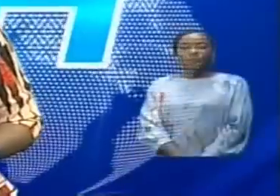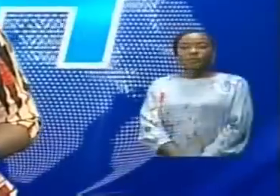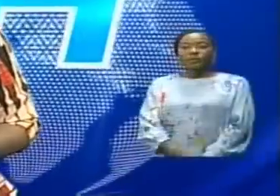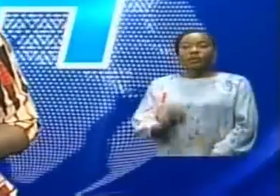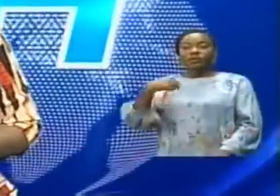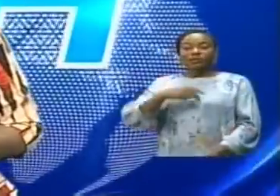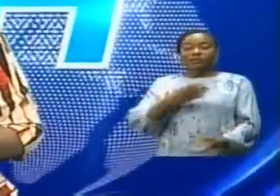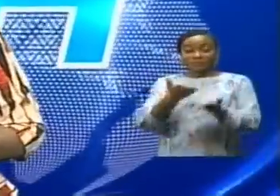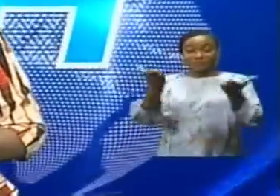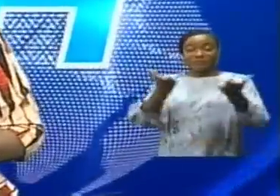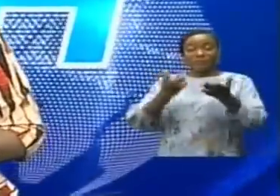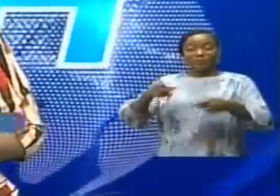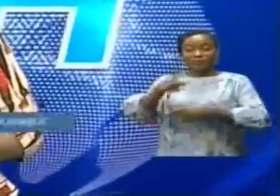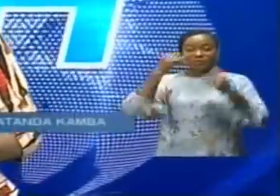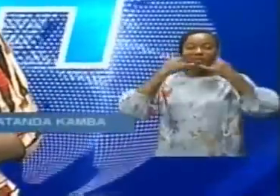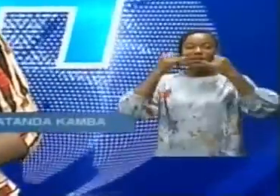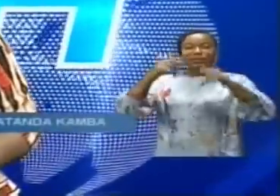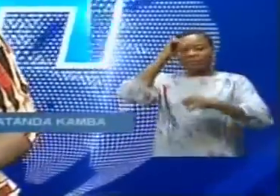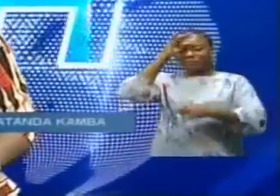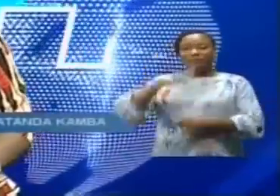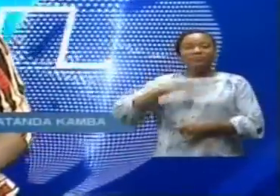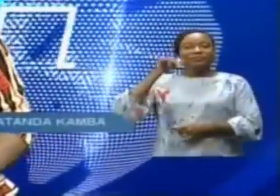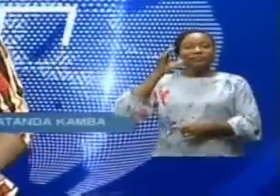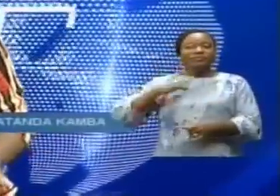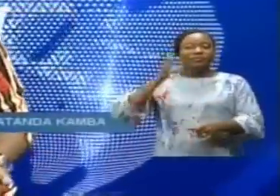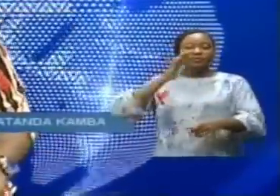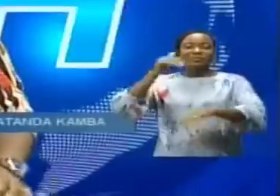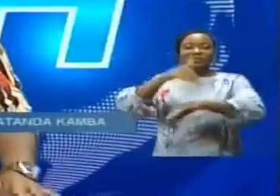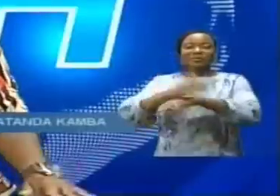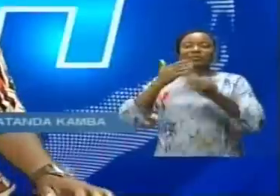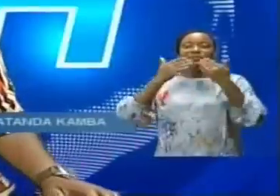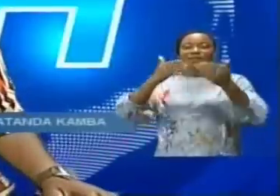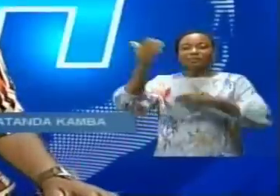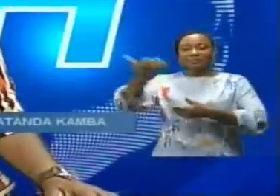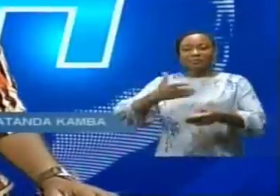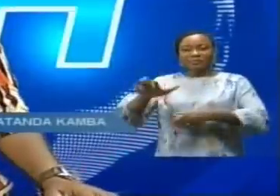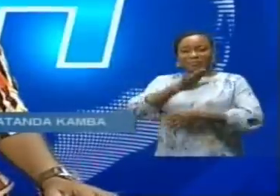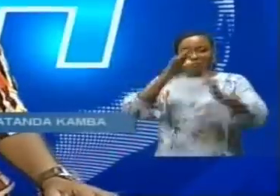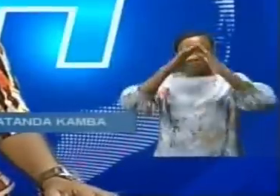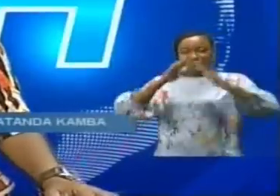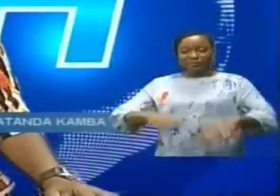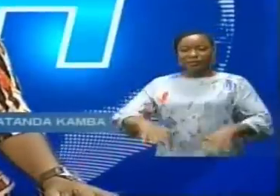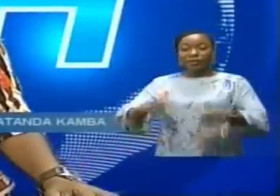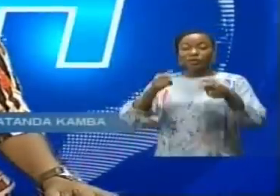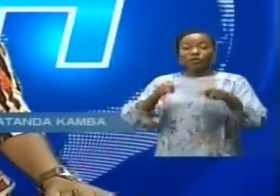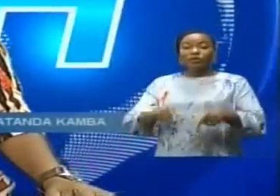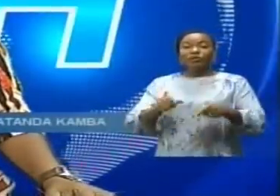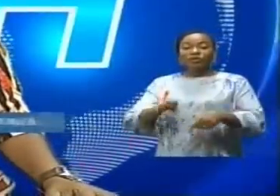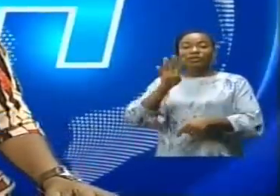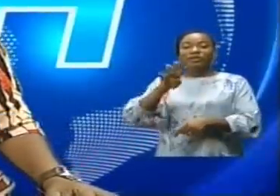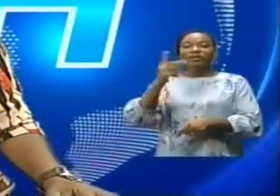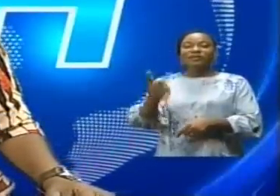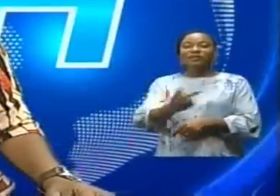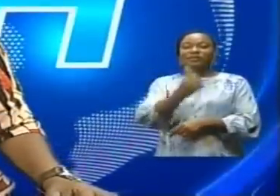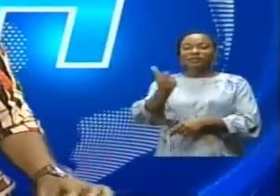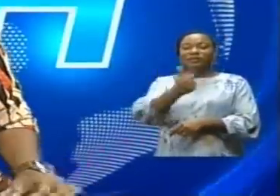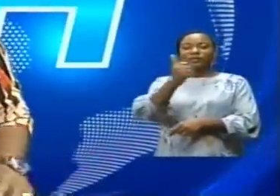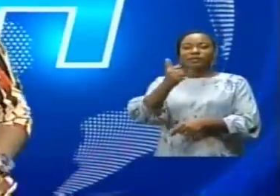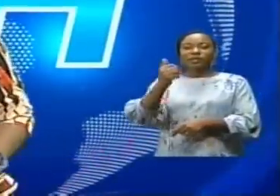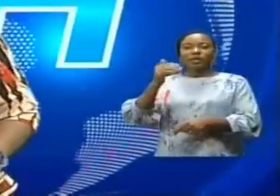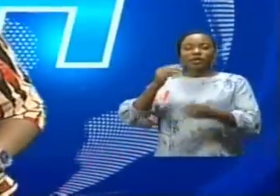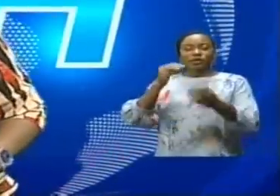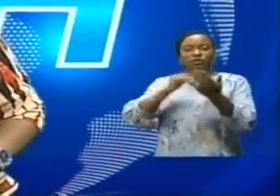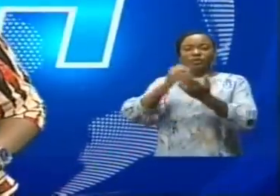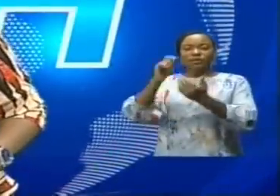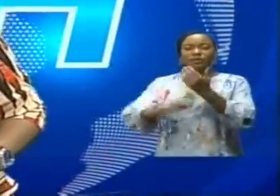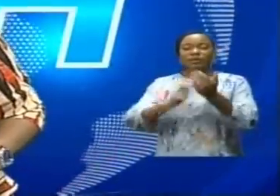Nous sommes chez vous pour vous informer. Mesdames et messieurs, bonsoir et merci de nous recevoir chez vous. Ce jeudi 21 juillet 2022,